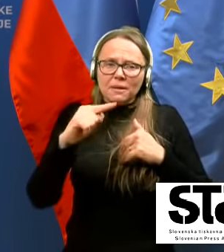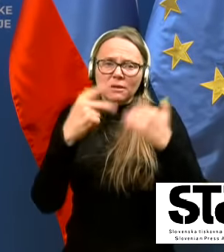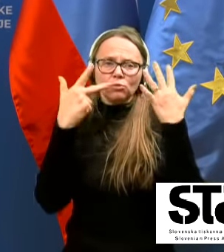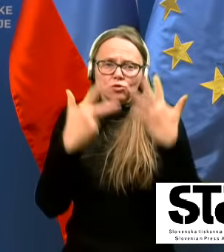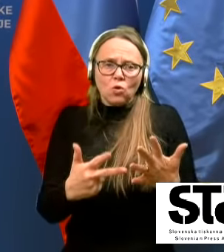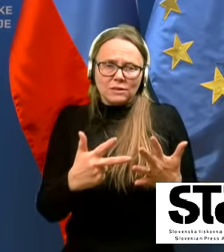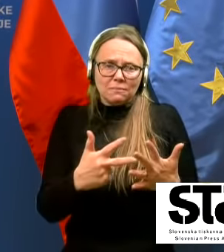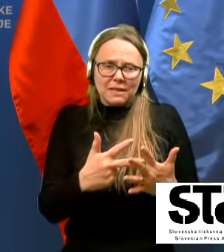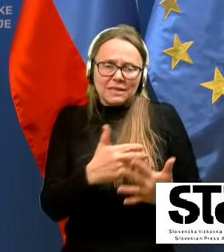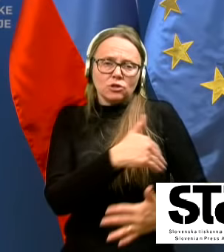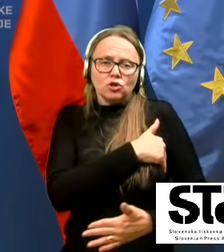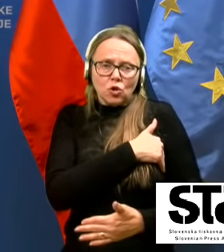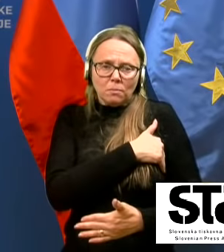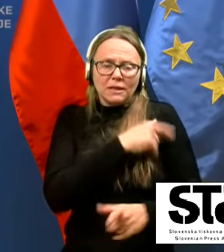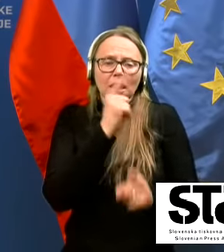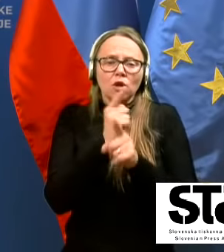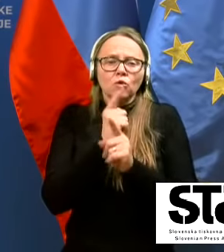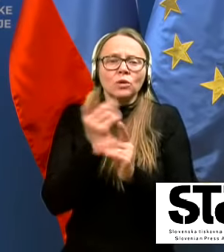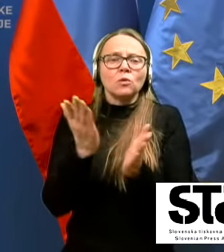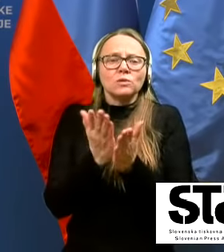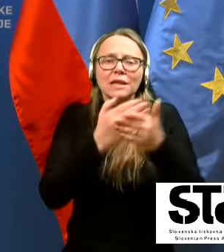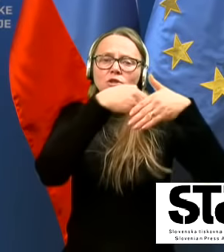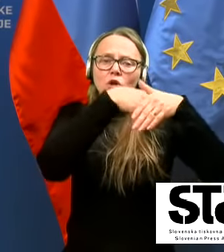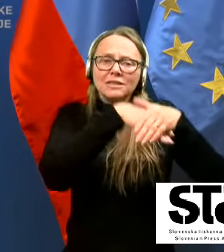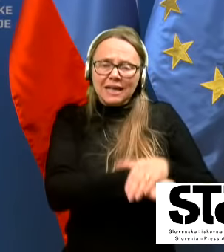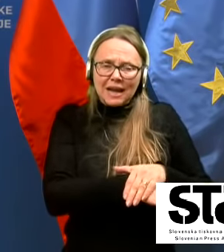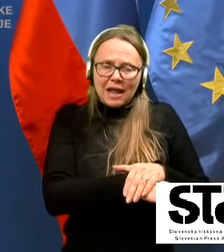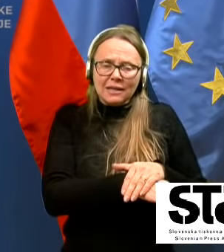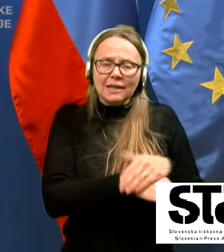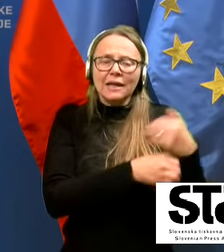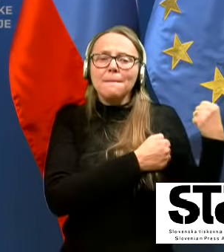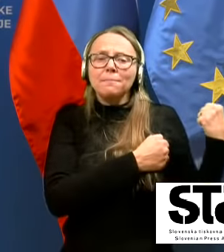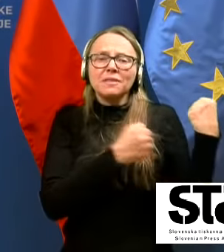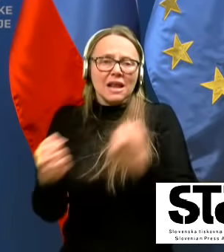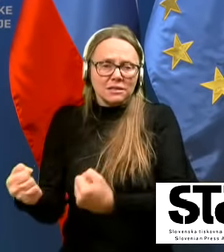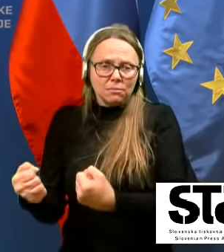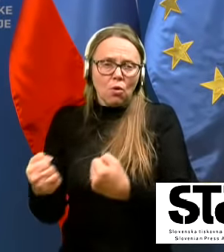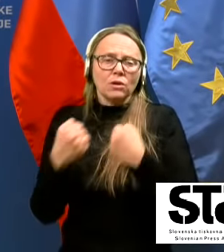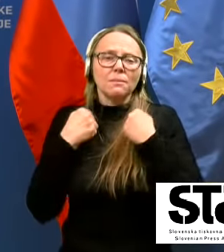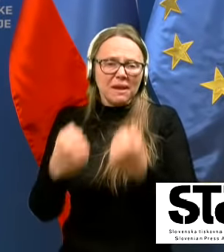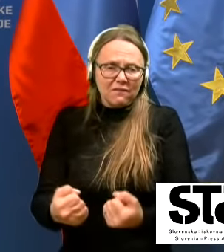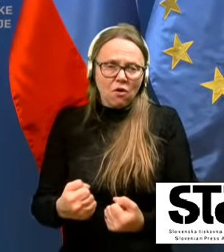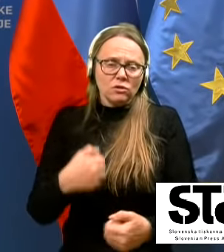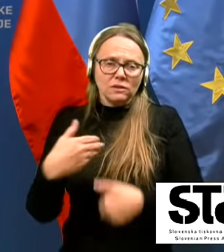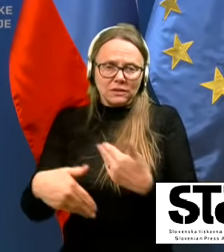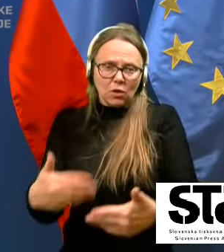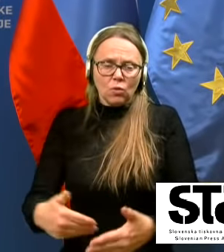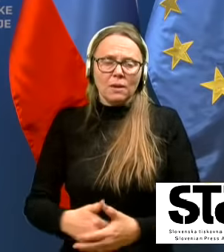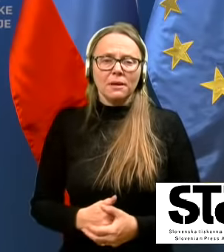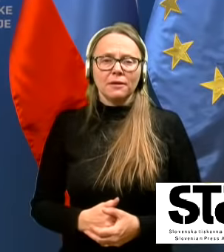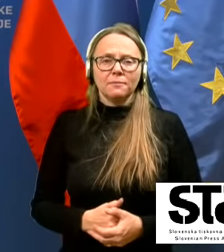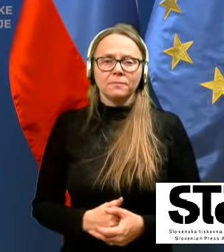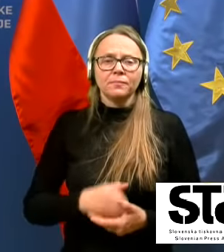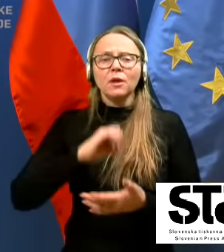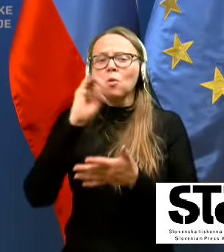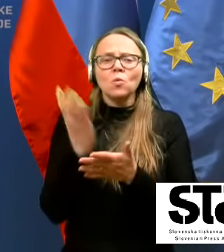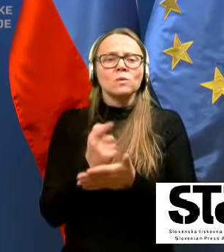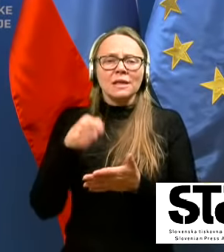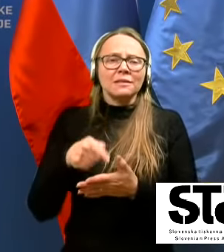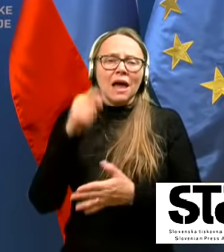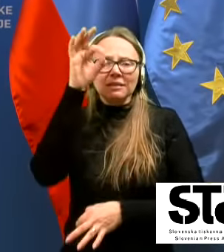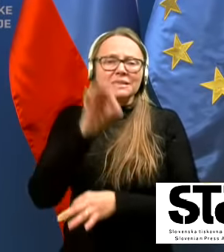stopinjah, tudi ustrezno hranjenje, transport, prevoz in tako naprej. In to vse pač tudi ta